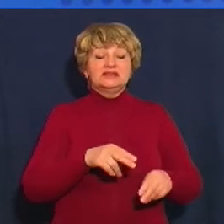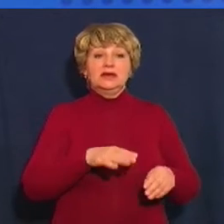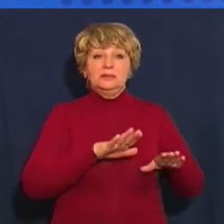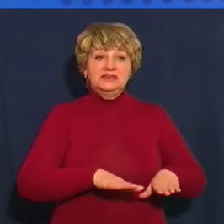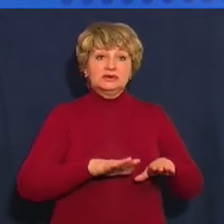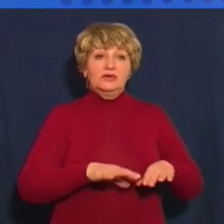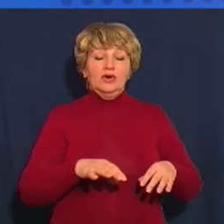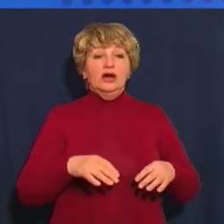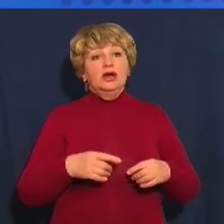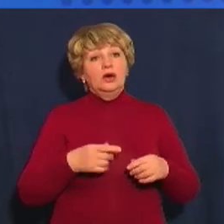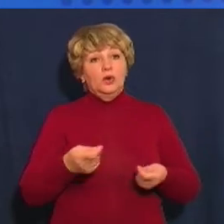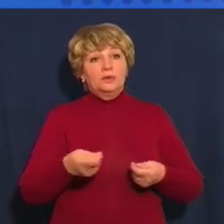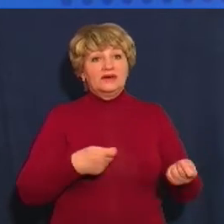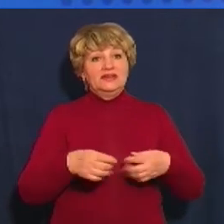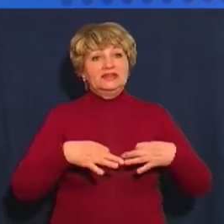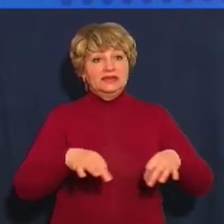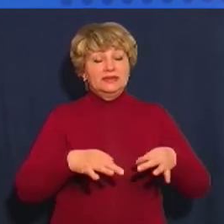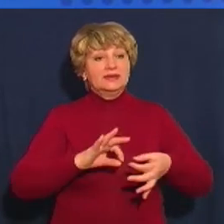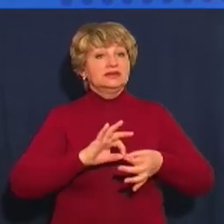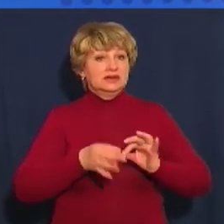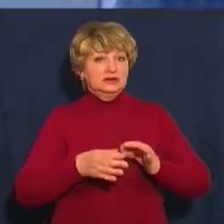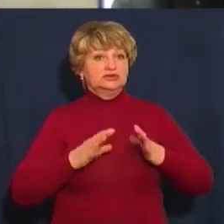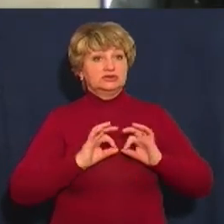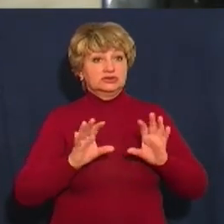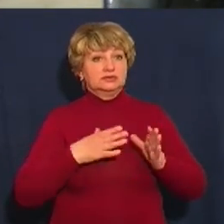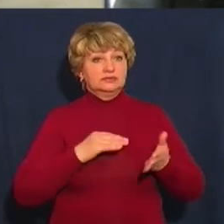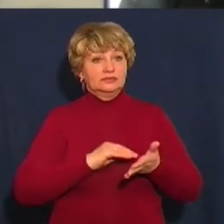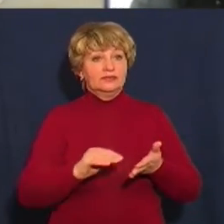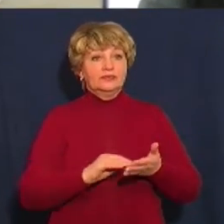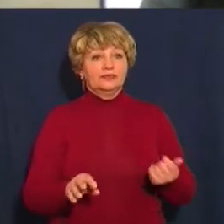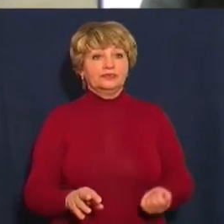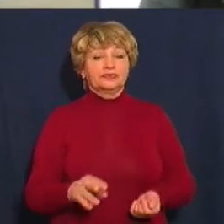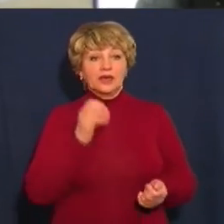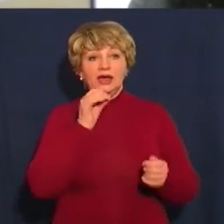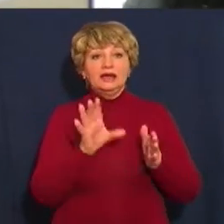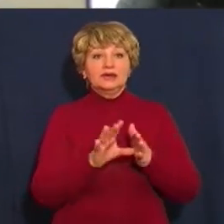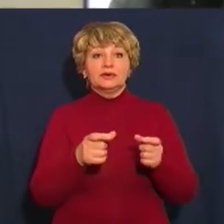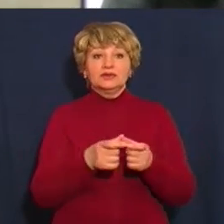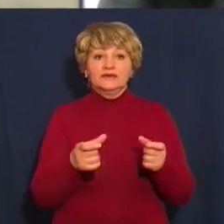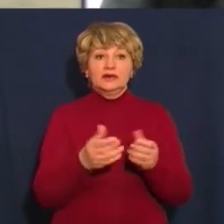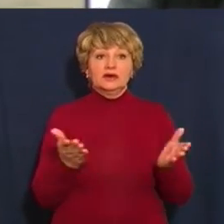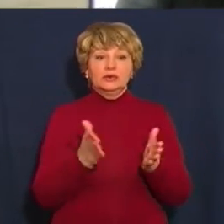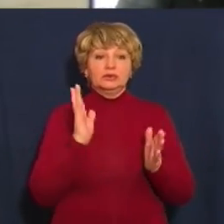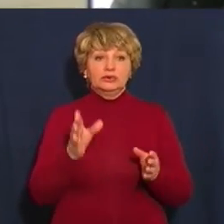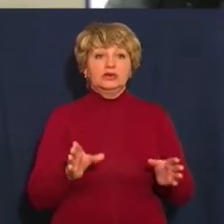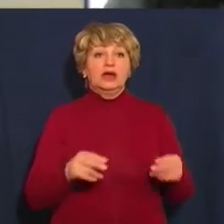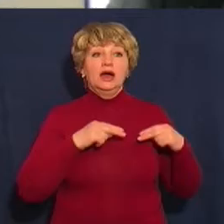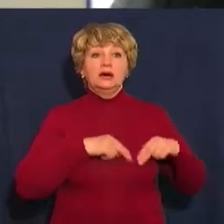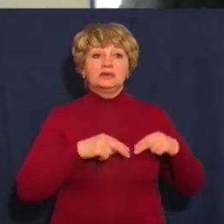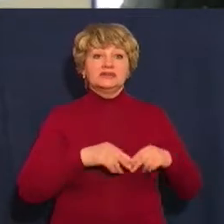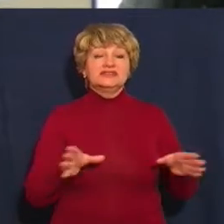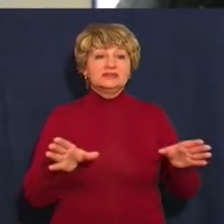транспорту. Детальніше розповість Тетяна Недбайло. Для електронного квитка, який буде працювати разом з паперовим, було б доцільно